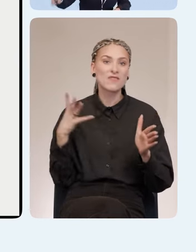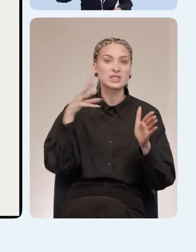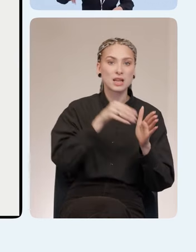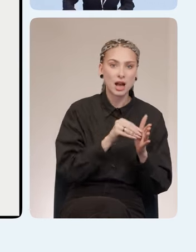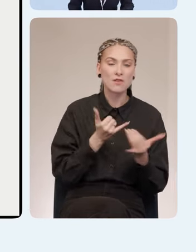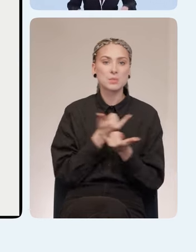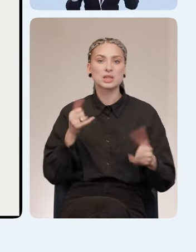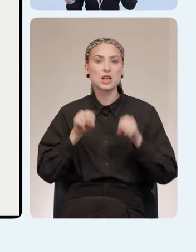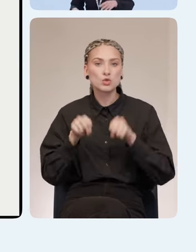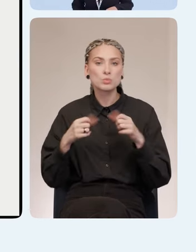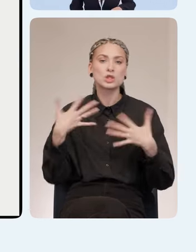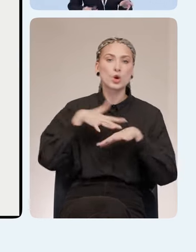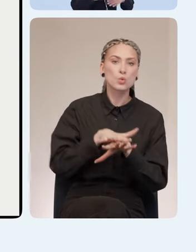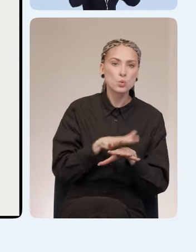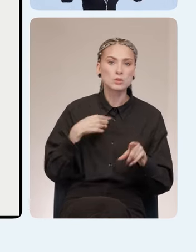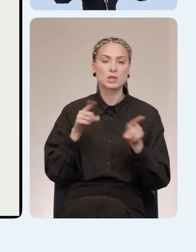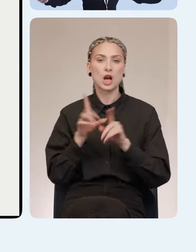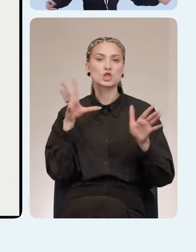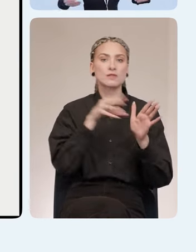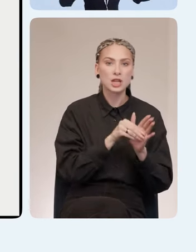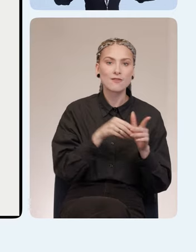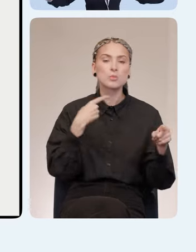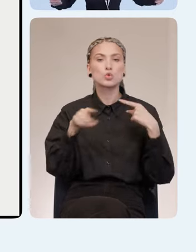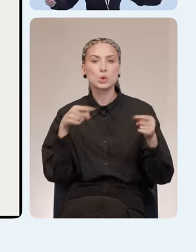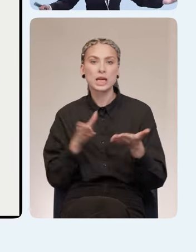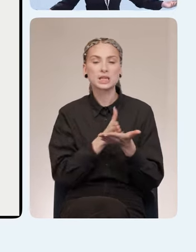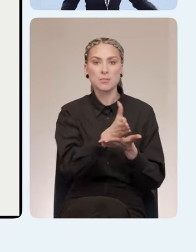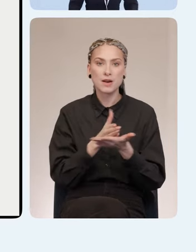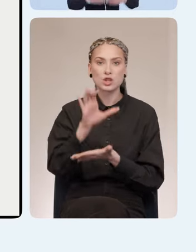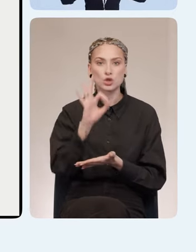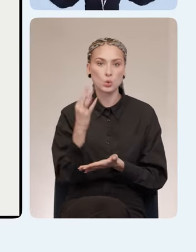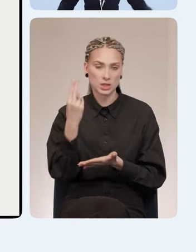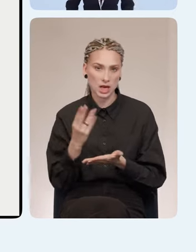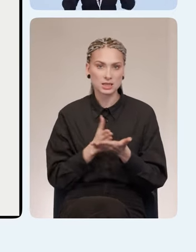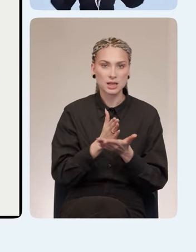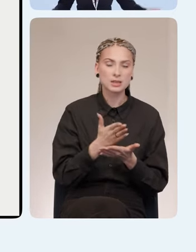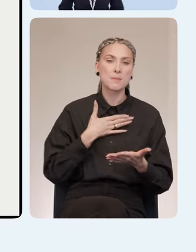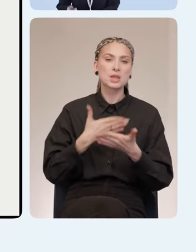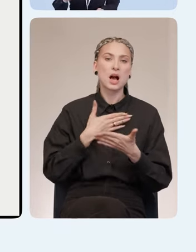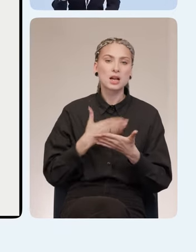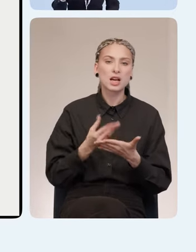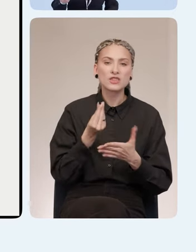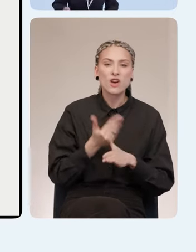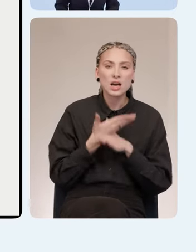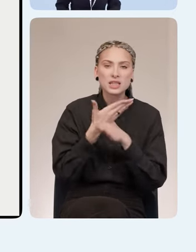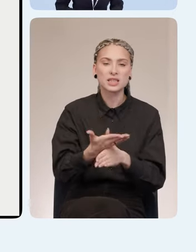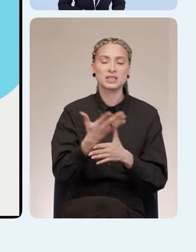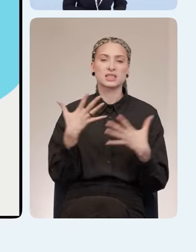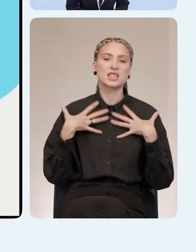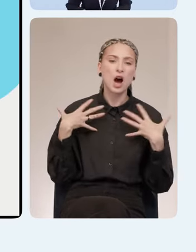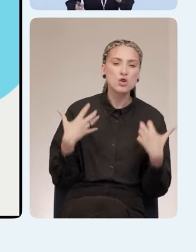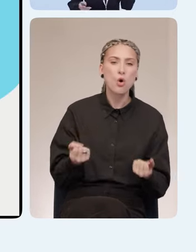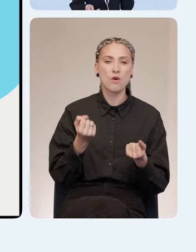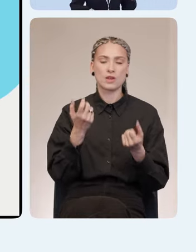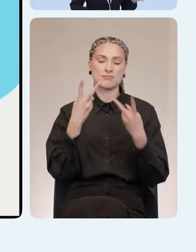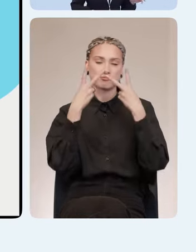доступность, инклюзию, мы также встраиваем другие направления социальной стратегии – благотворительность, экологию, здоровье, чекапы и так далее.